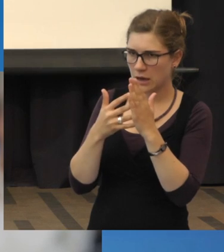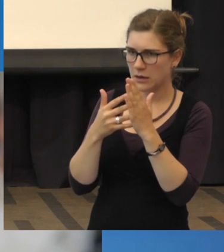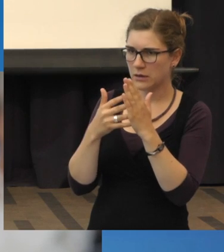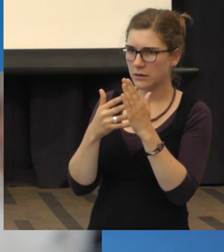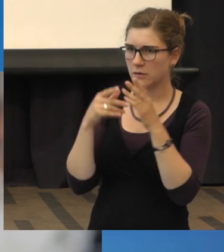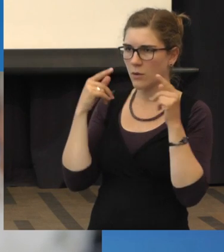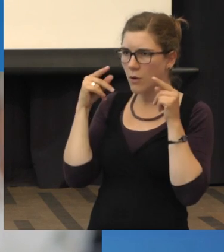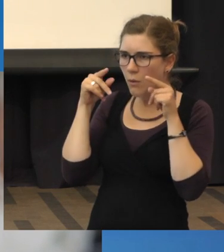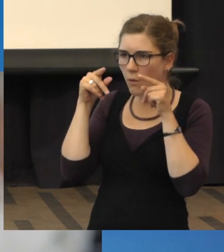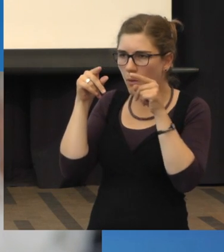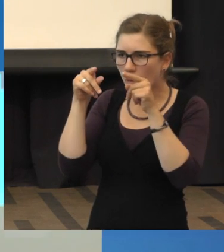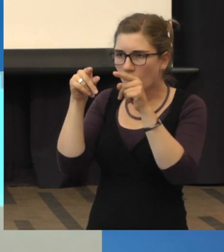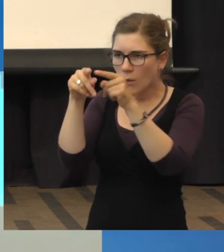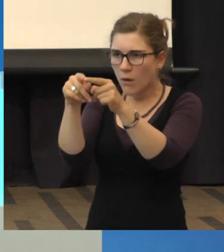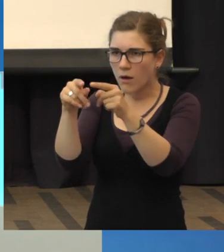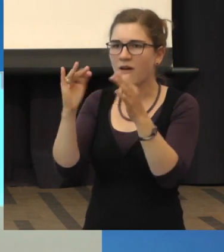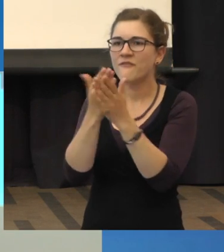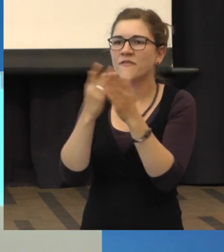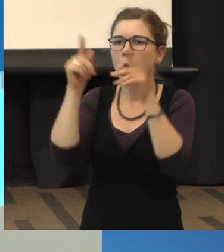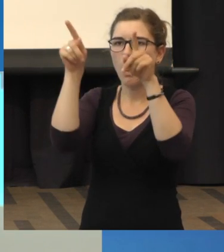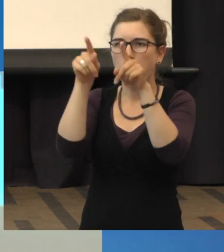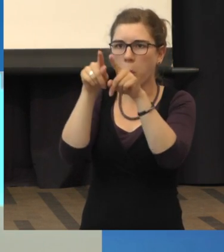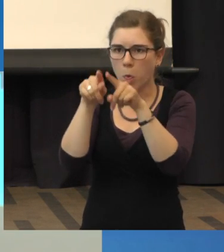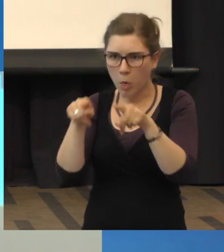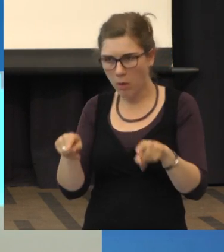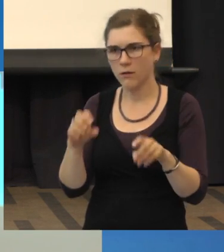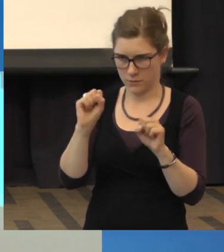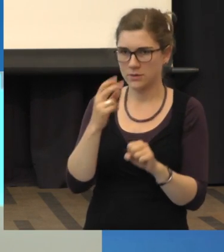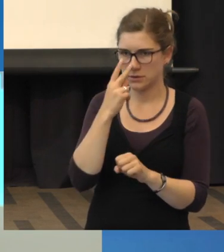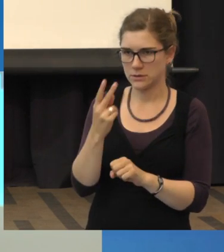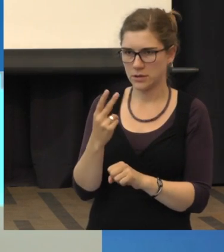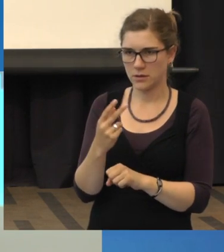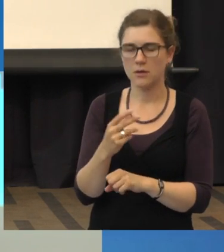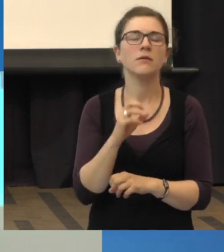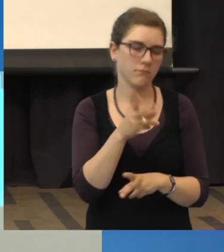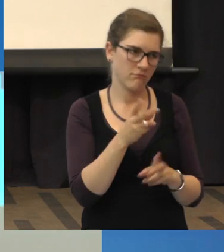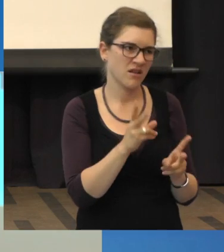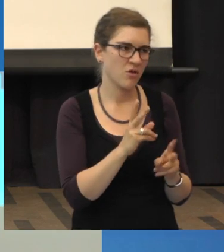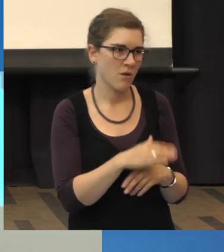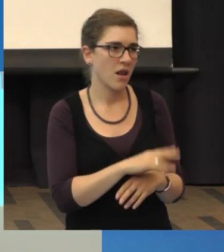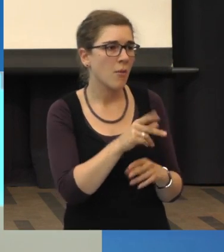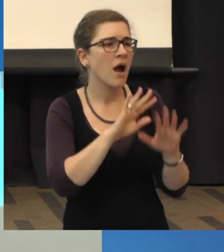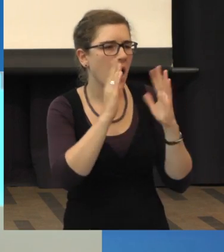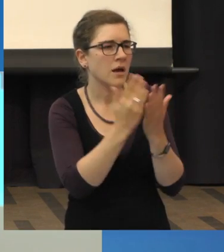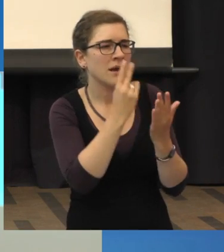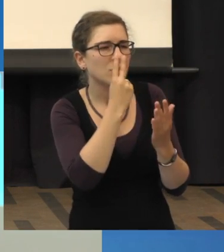Lichtstrahl geht dann in der Mitte zusammen wie so eine Eierohr. Genau, da fehlt eben das, genau. Aber wenn Sie sonst noch ein gutes Siegvermögen haben, würde ich mich eher nicht operieren lassen.